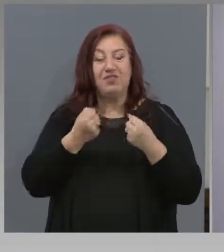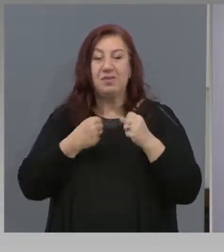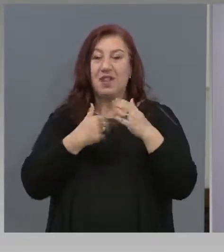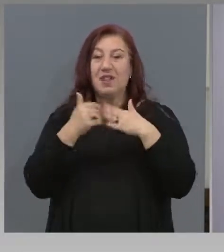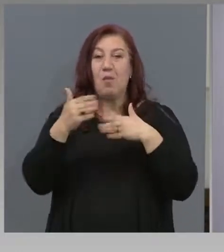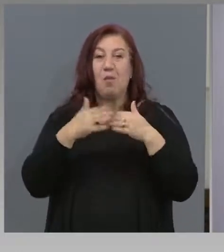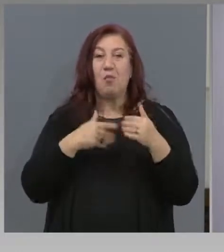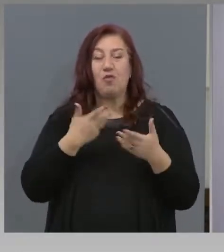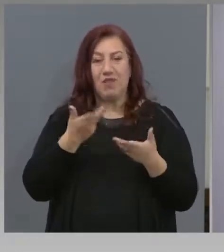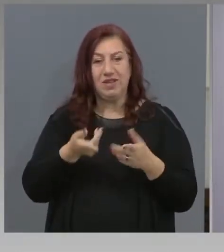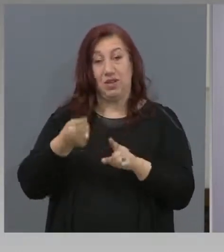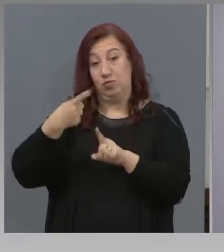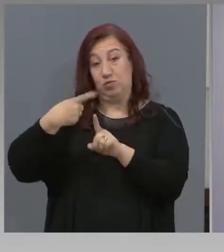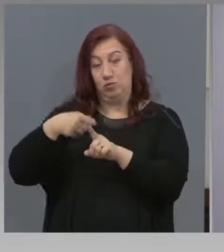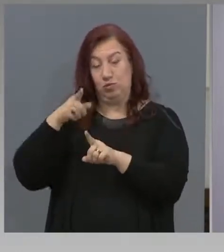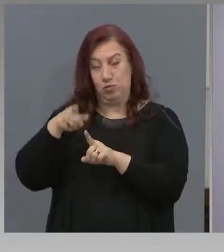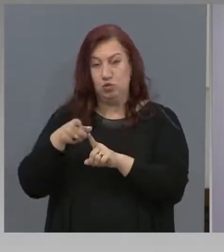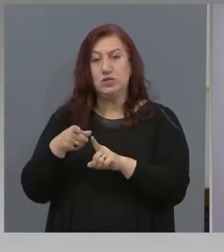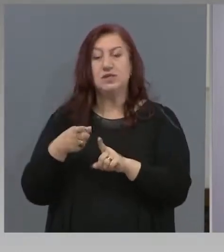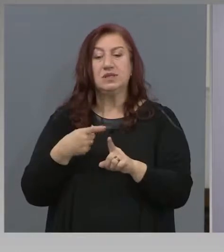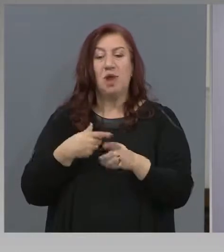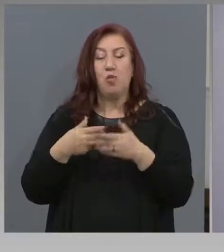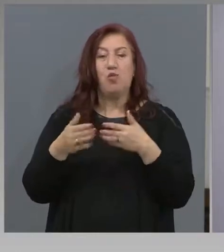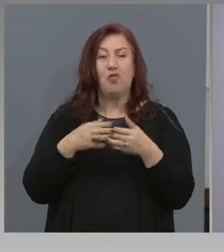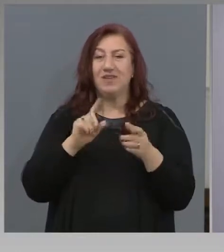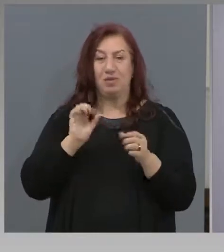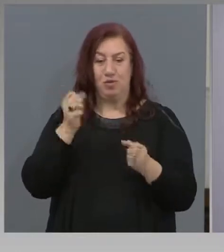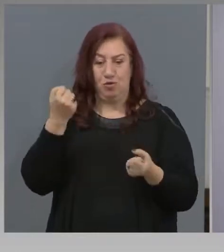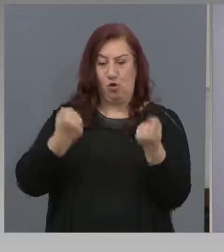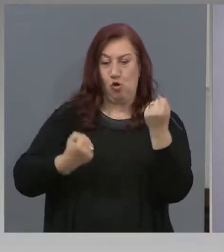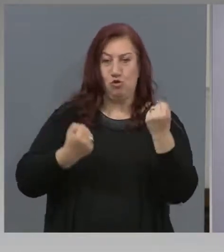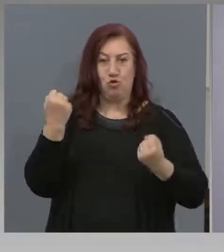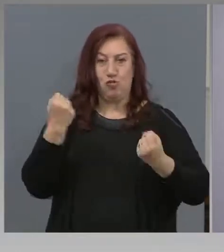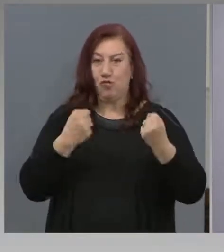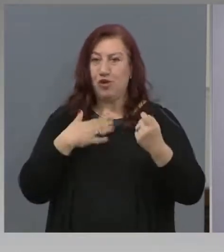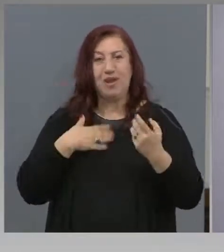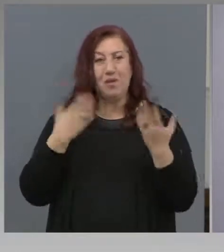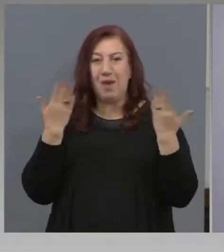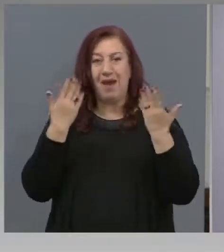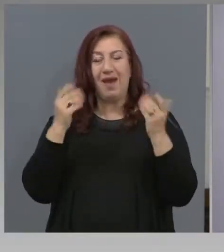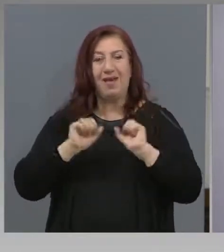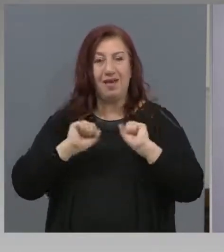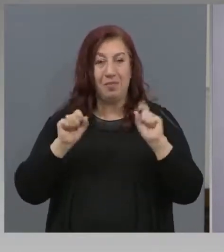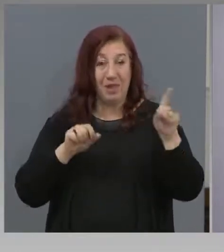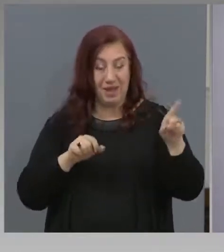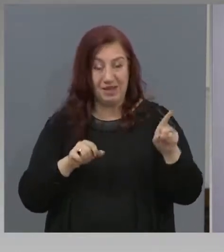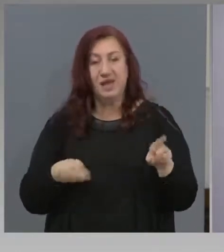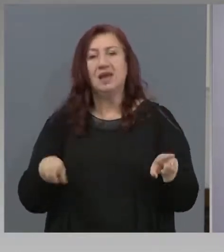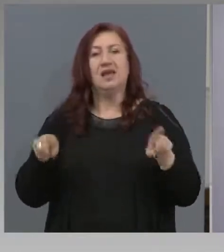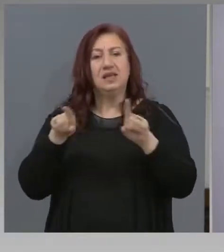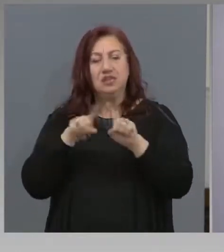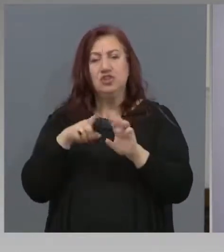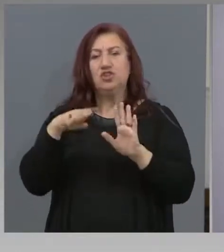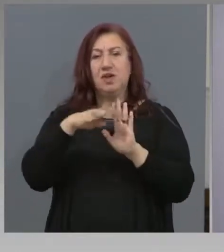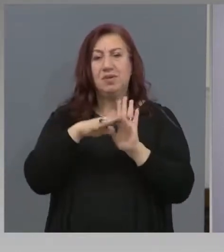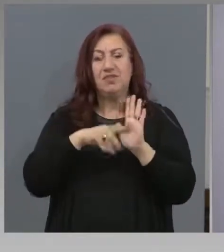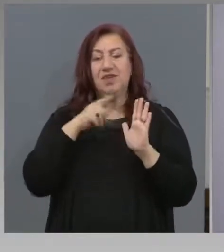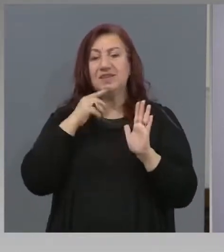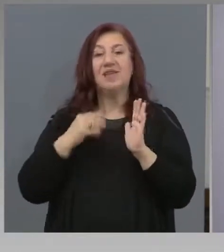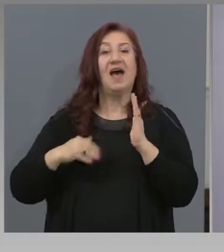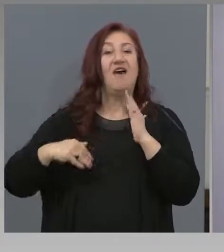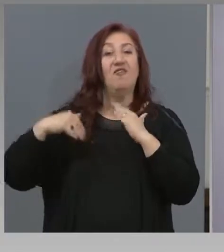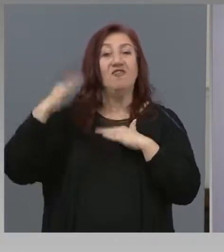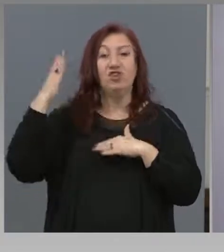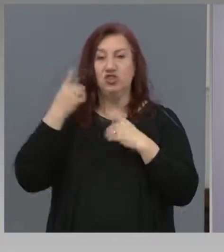Включително и за управление на моторно-превозно средство. Същите правила ще се предлагат и за висшите училища, но те ще